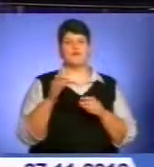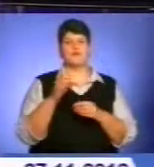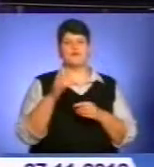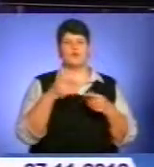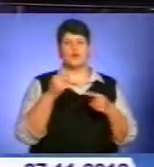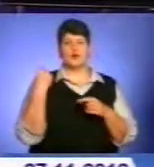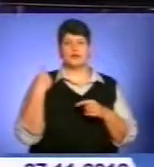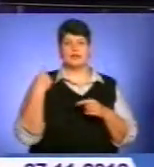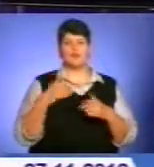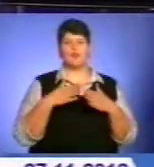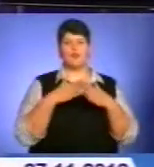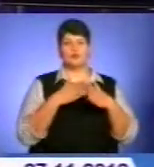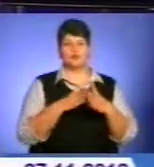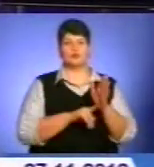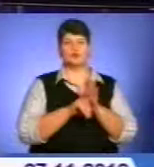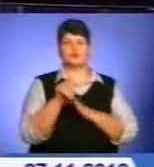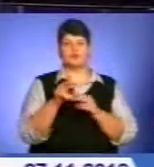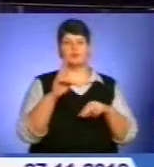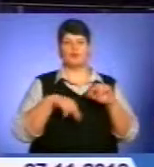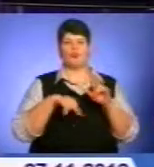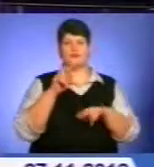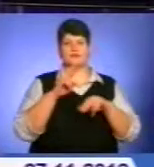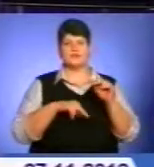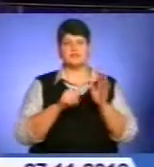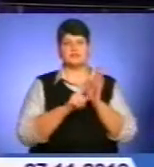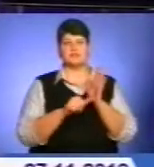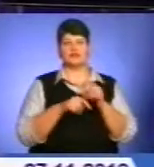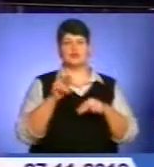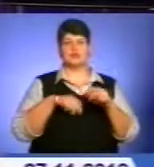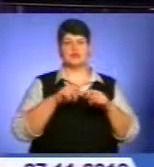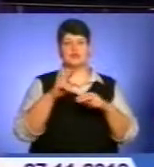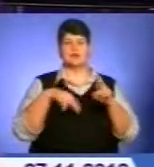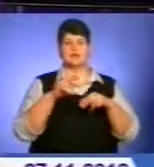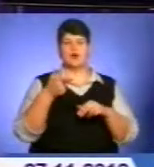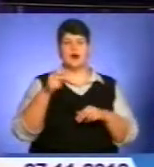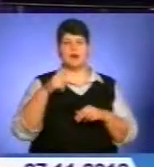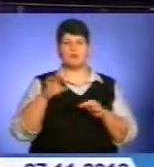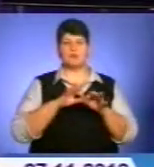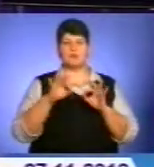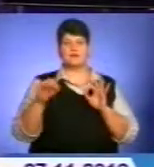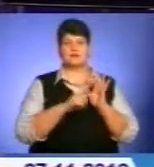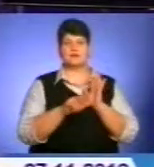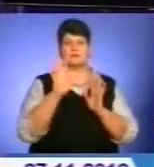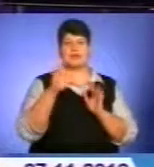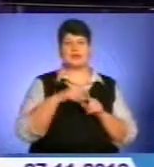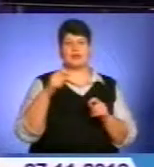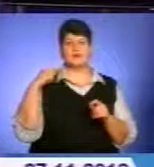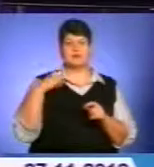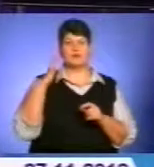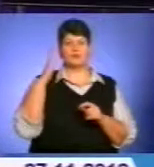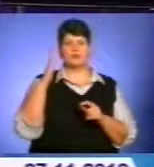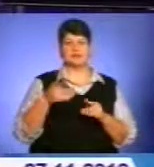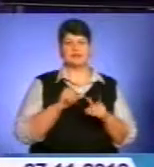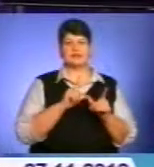Розпочали із будівництва газопроводу довжиною 65 кілометрів для з'єднання газотранспортної системи з майбутнім терміналом.